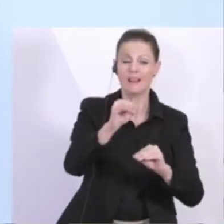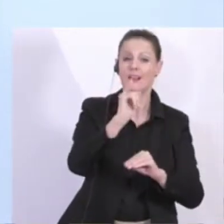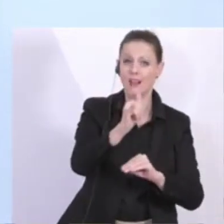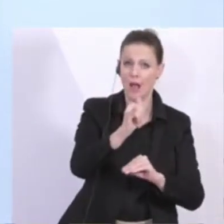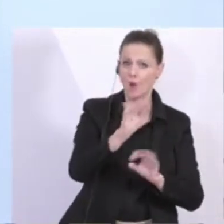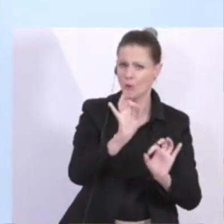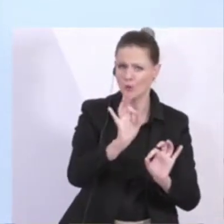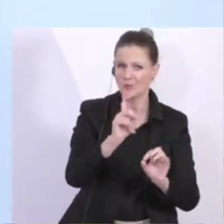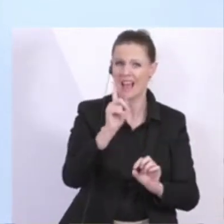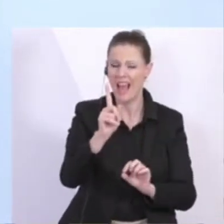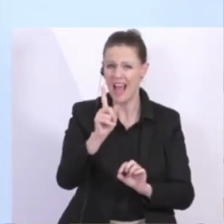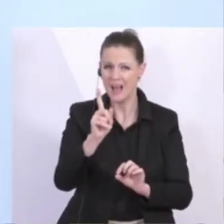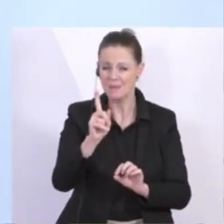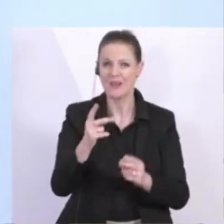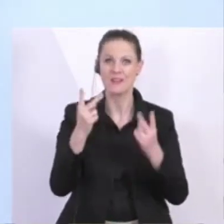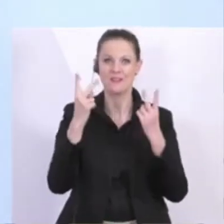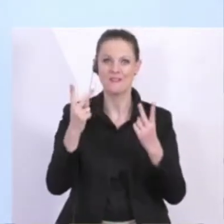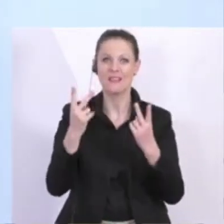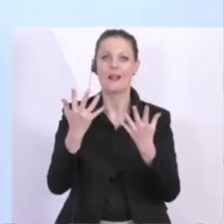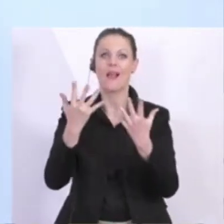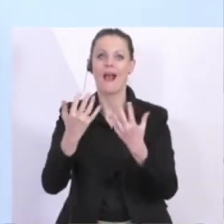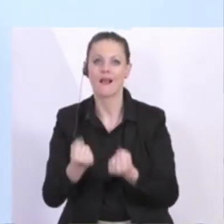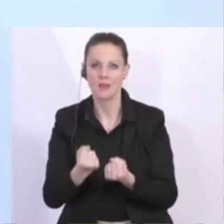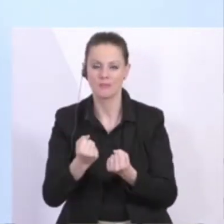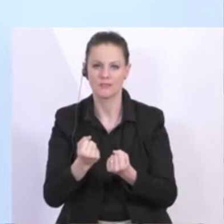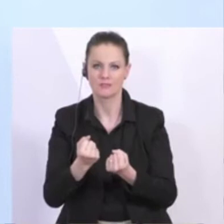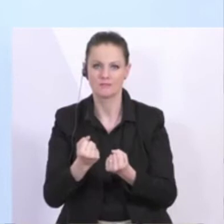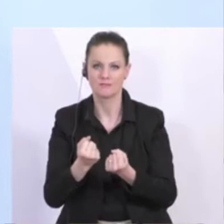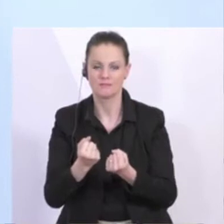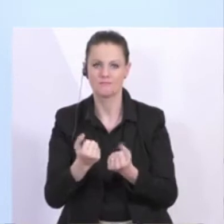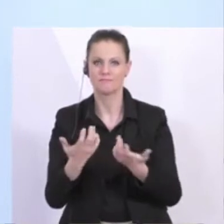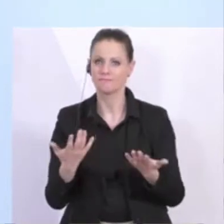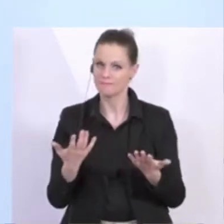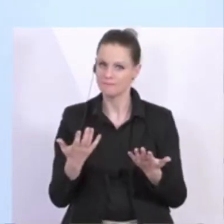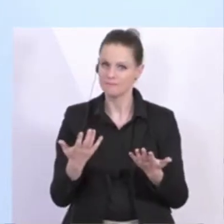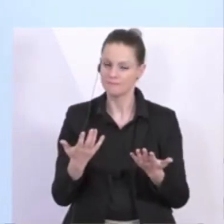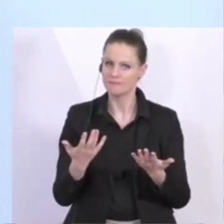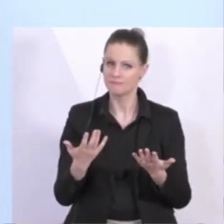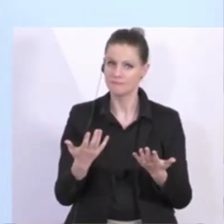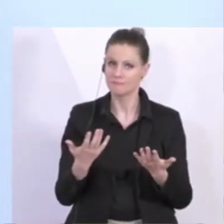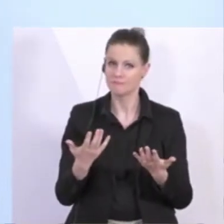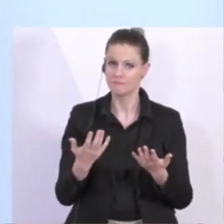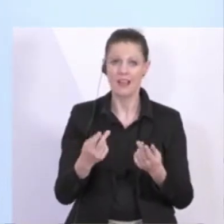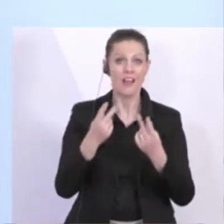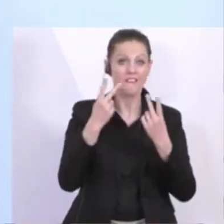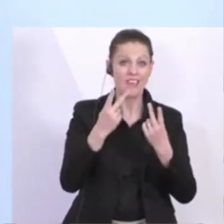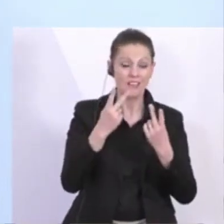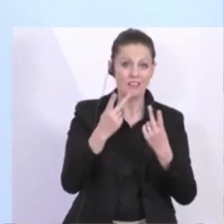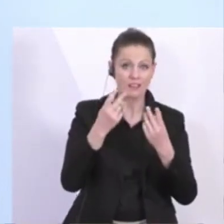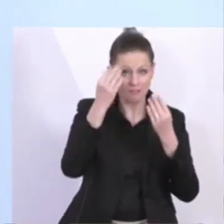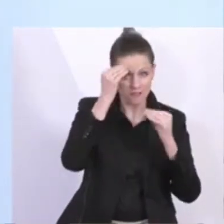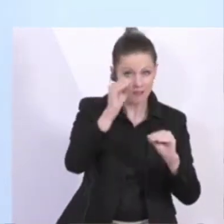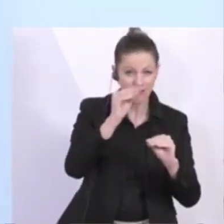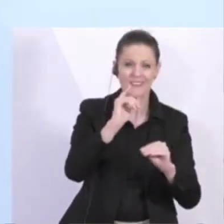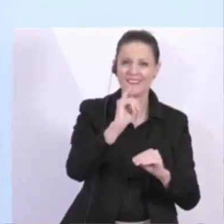sondern was rauskommt. Was zählt, ist nicht, was angekündigt wird,